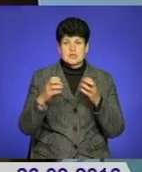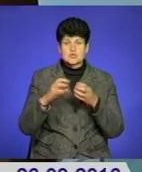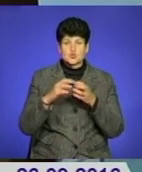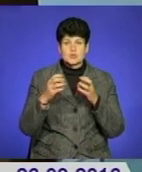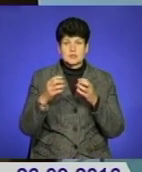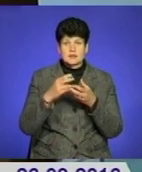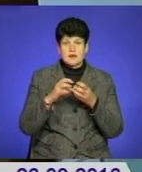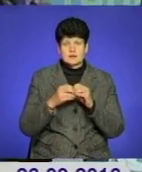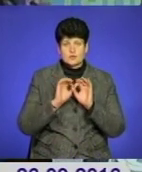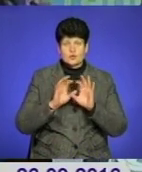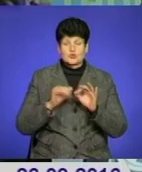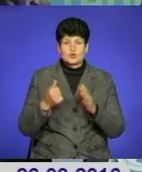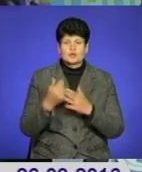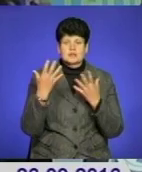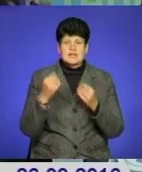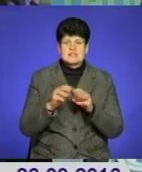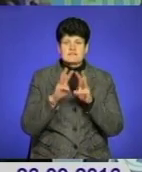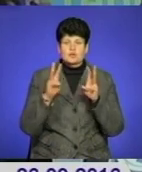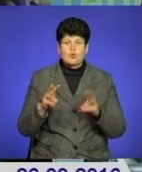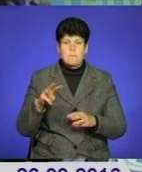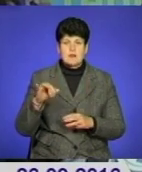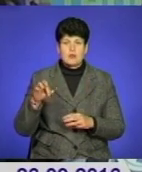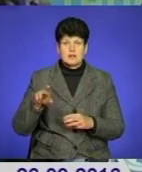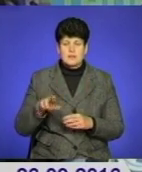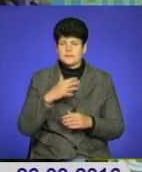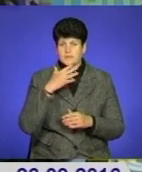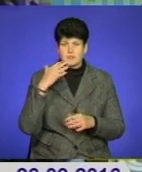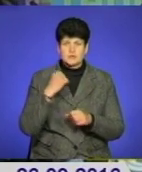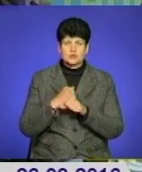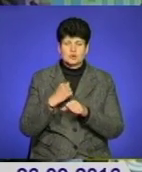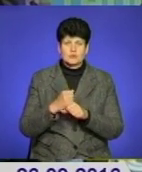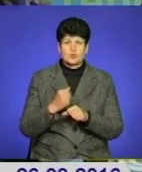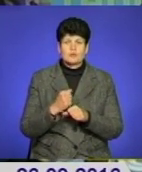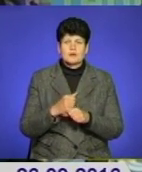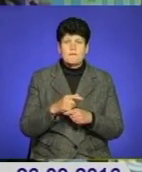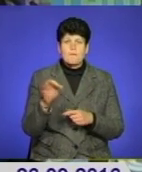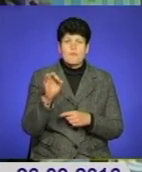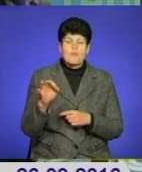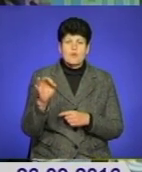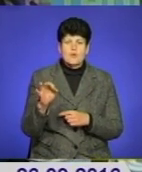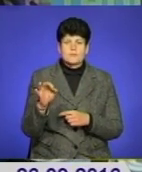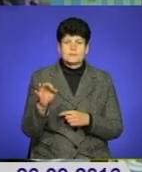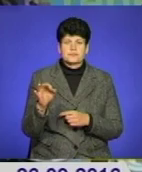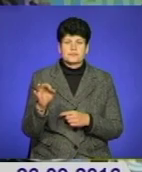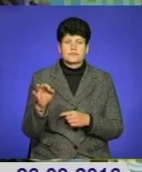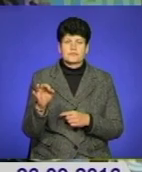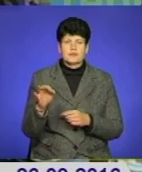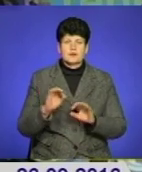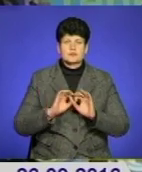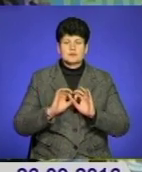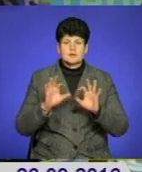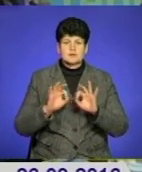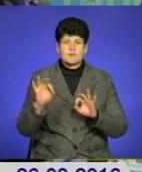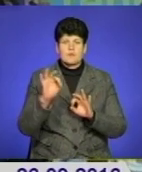Миколая. Дуже багато вже зроблено роботи протягом багатьох років про промування Тернопілля як цілого